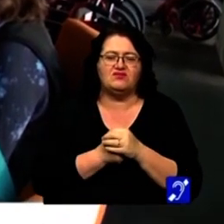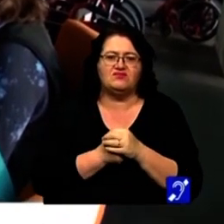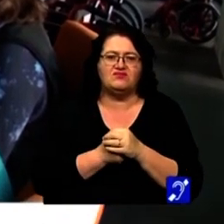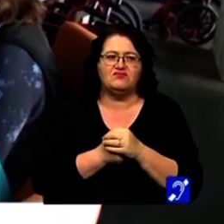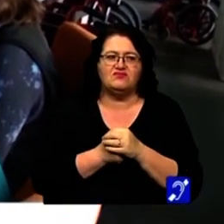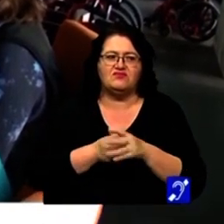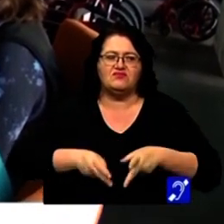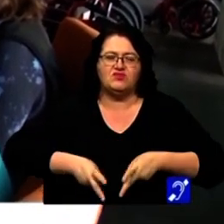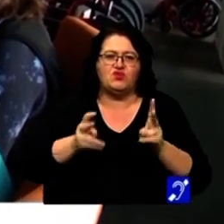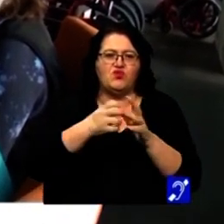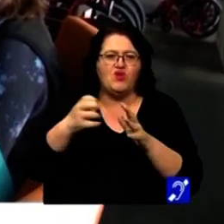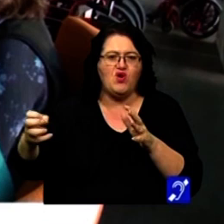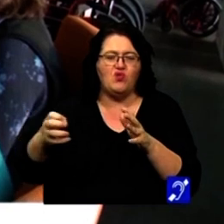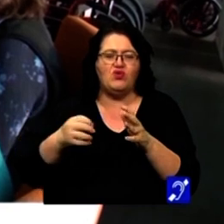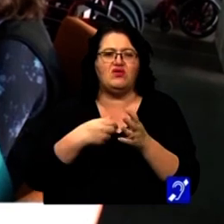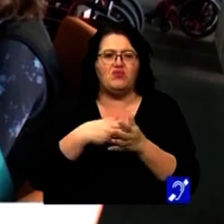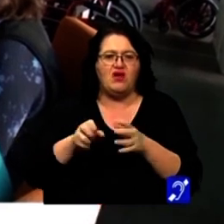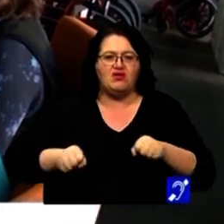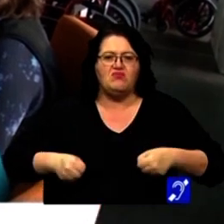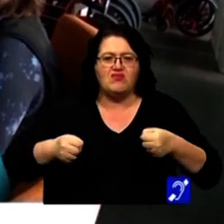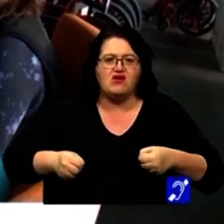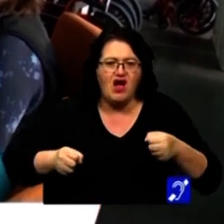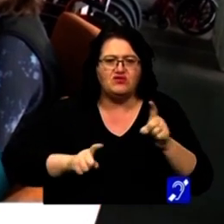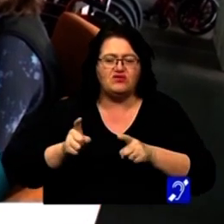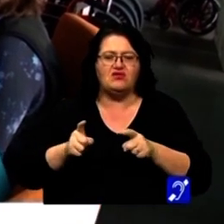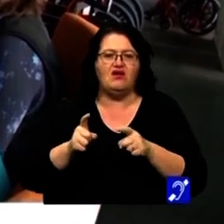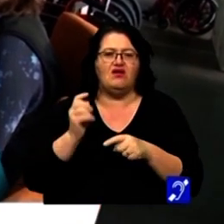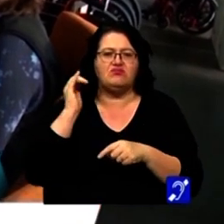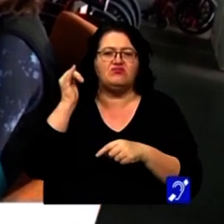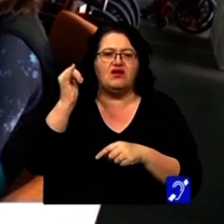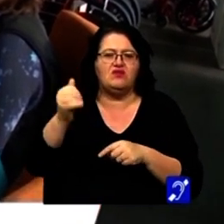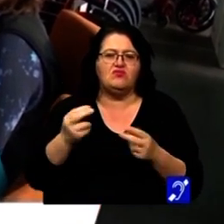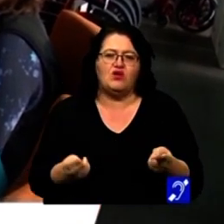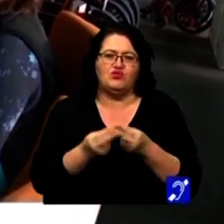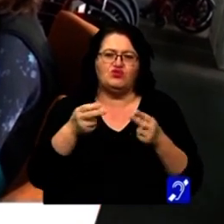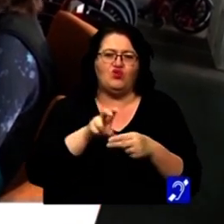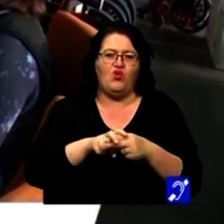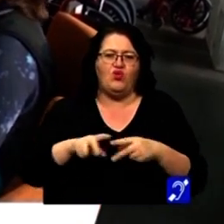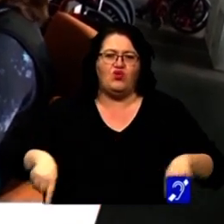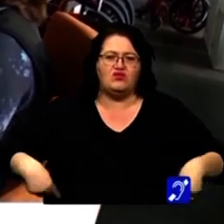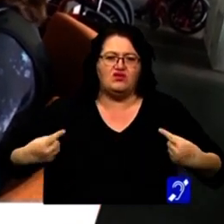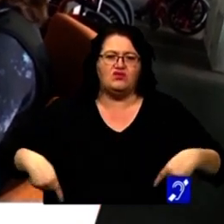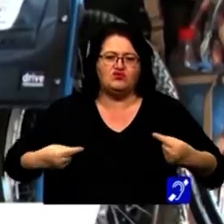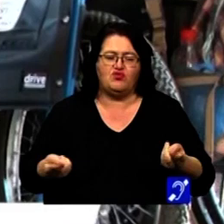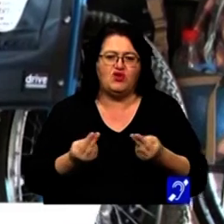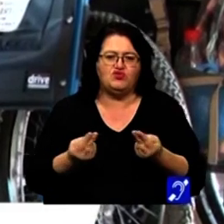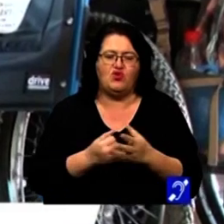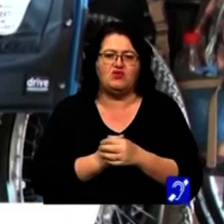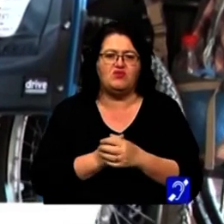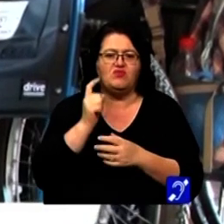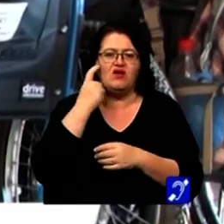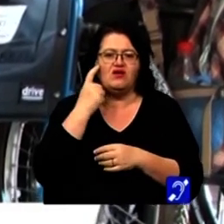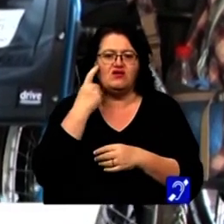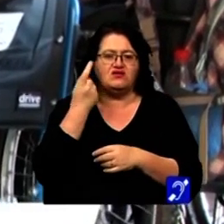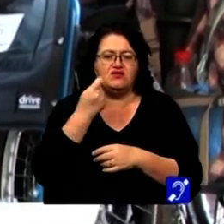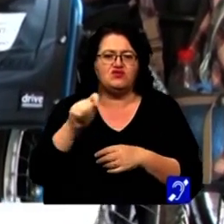La drum lung merg și cu cadru, dar la drum lung mă deplasez mult mai ușor cu un cărucio rulant. Mă gândesc